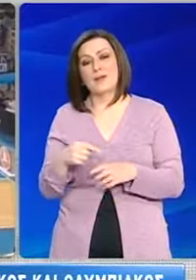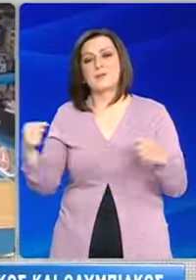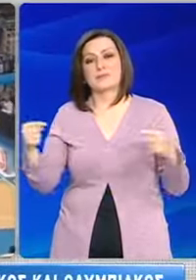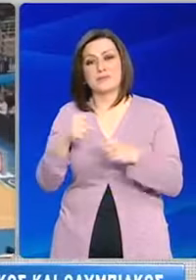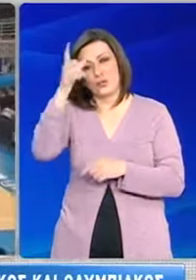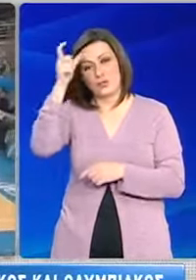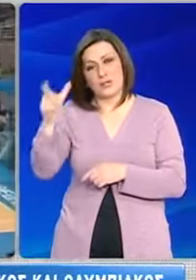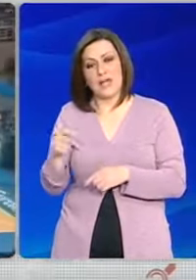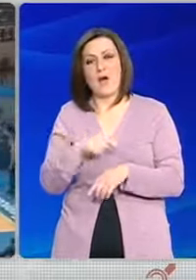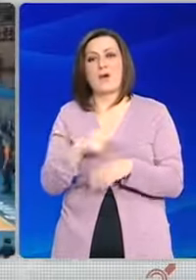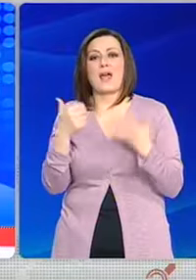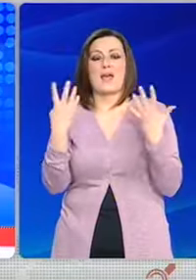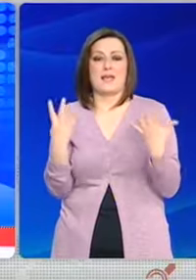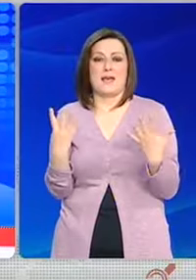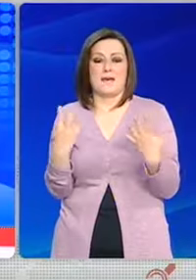Τζάμπολ στις 9.